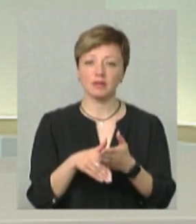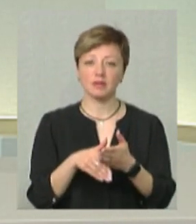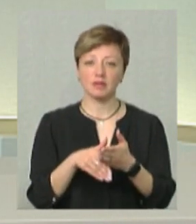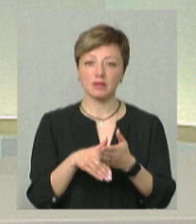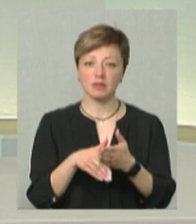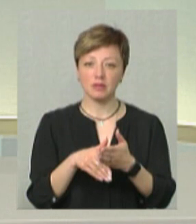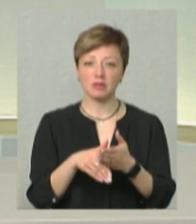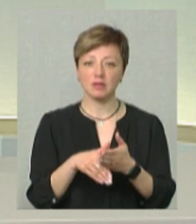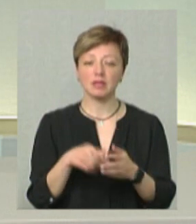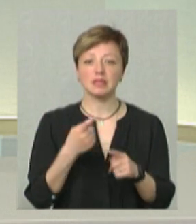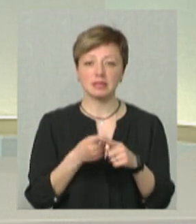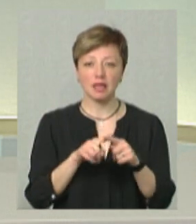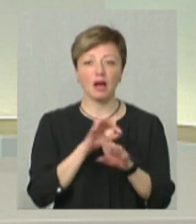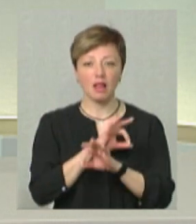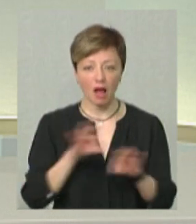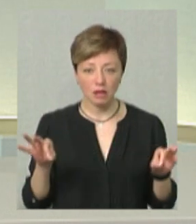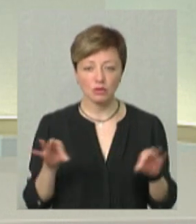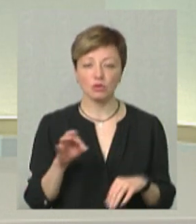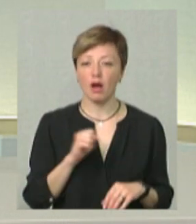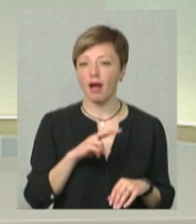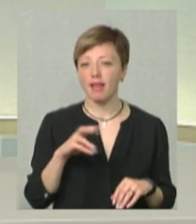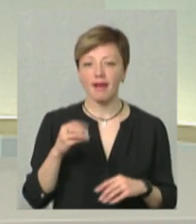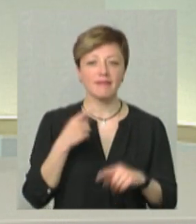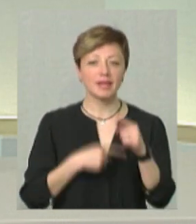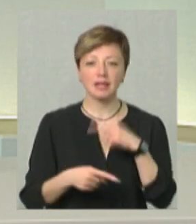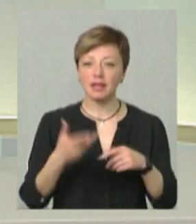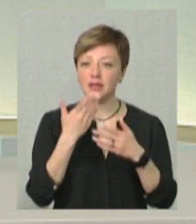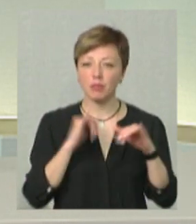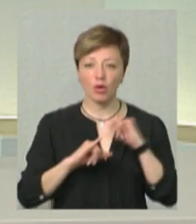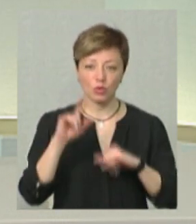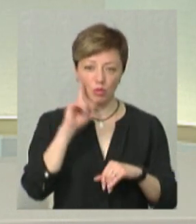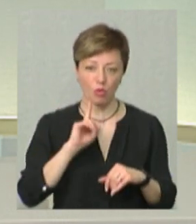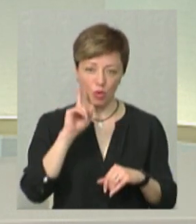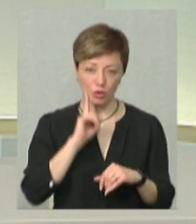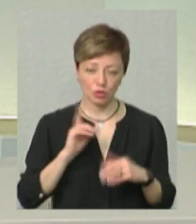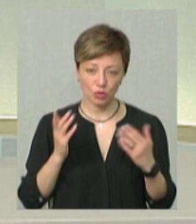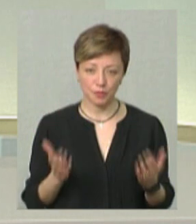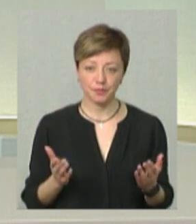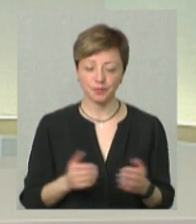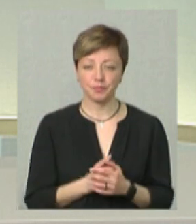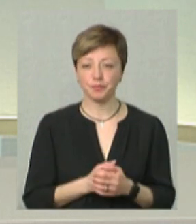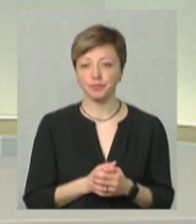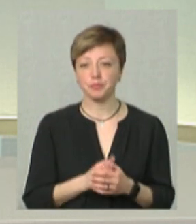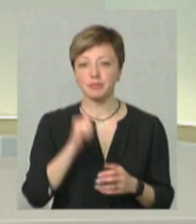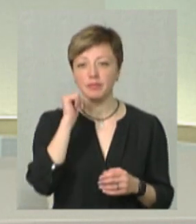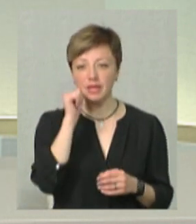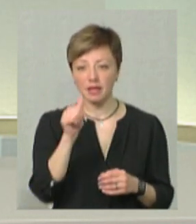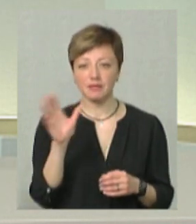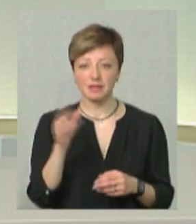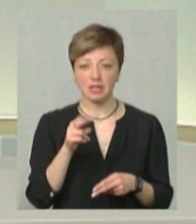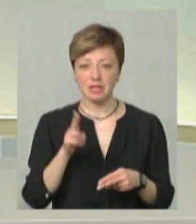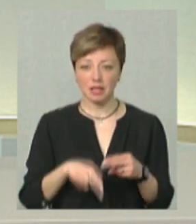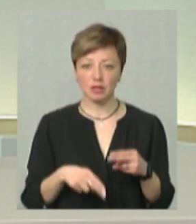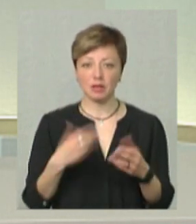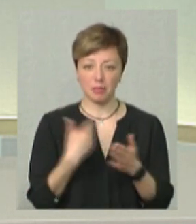все. Це класно, але, ну, вертатись нікуди. Поки що. Тобто, от завтра все, ну, закінчується,